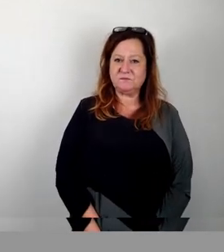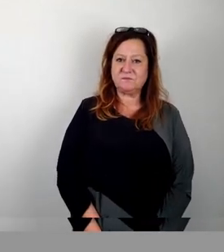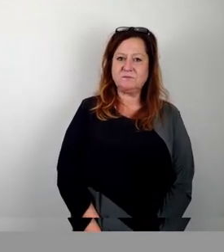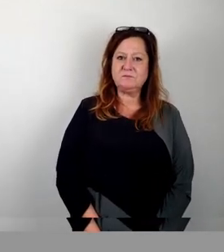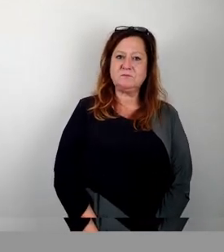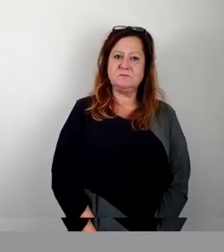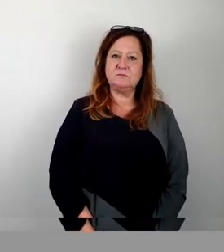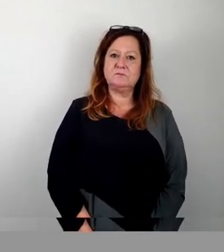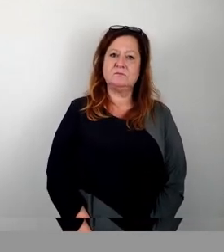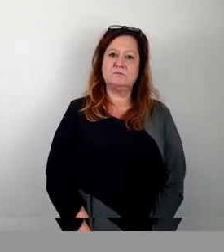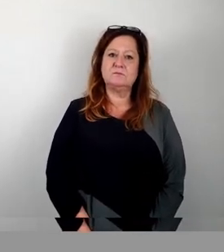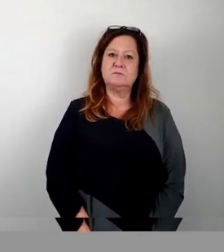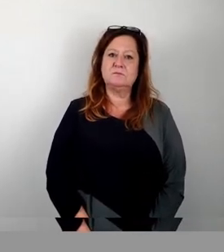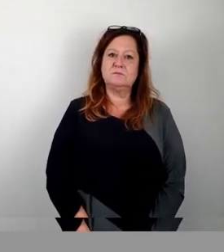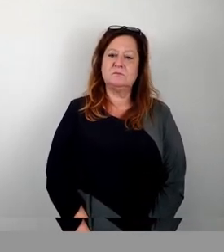Ach so,